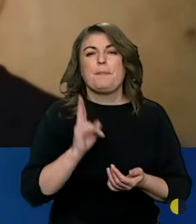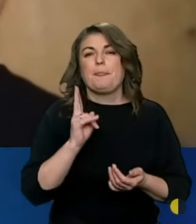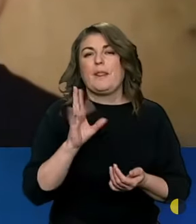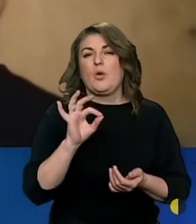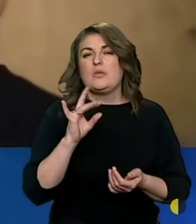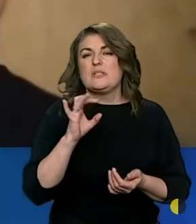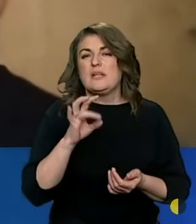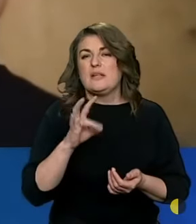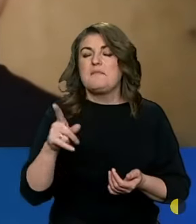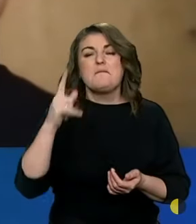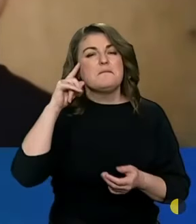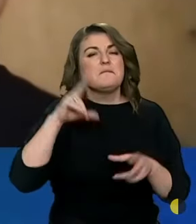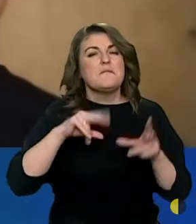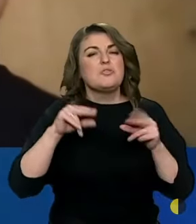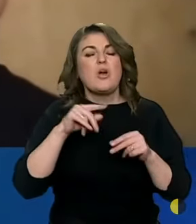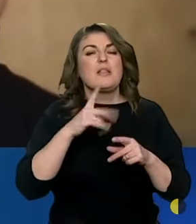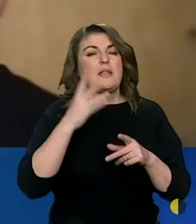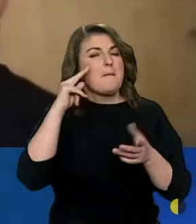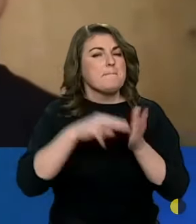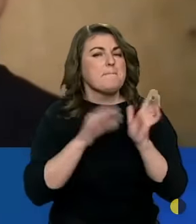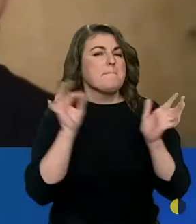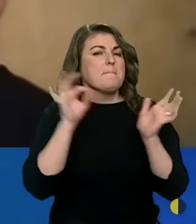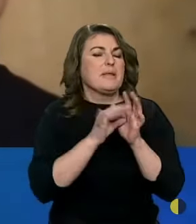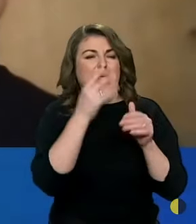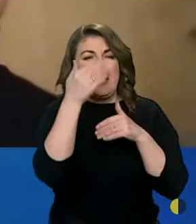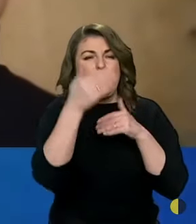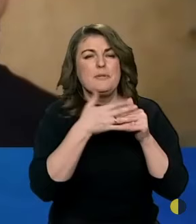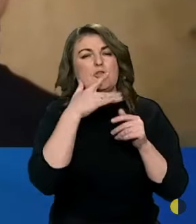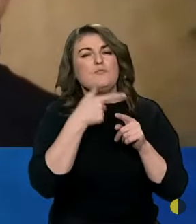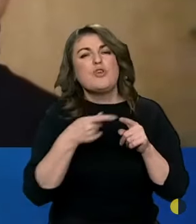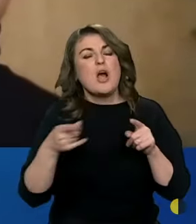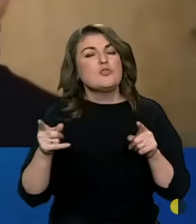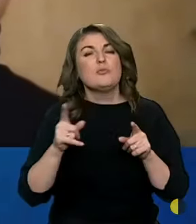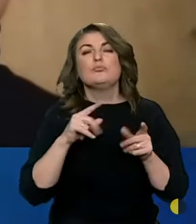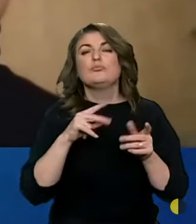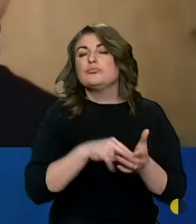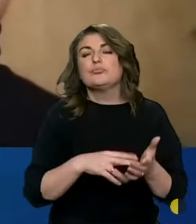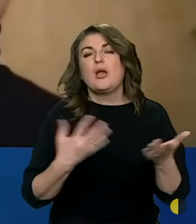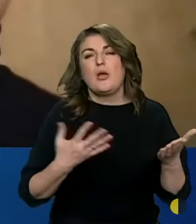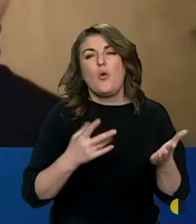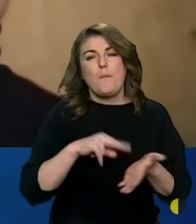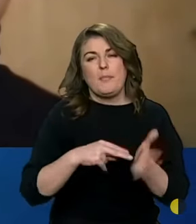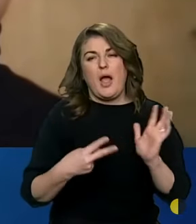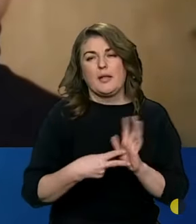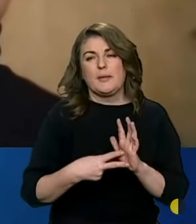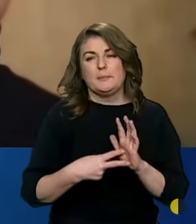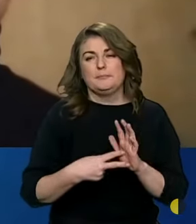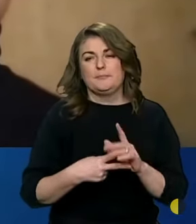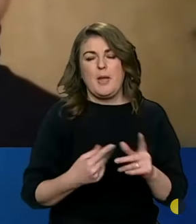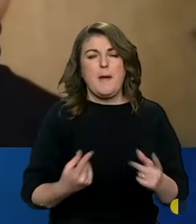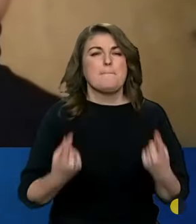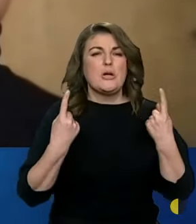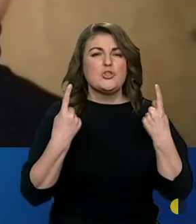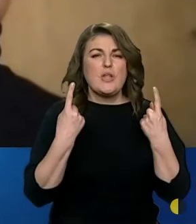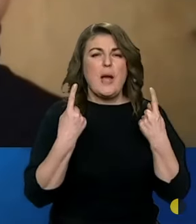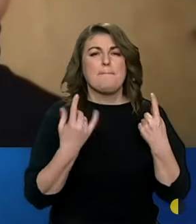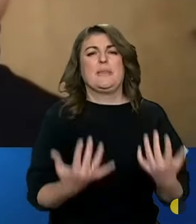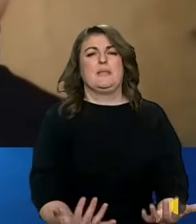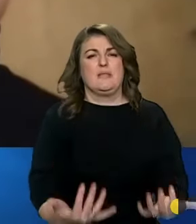як Ви вважаєте, на меті у росіян наразі найближчим часом стоїть у планах масштабний наступ?